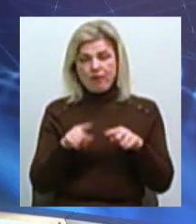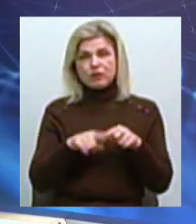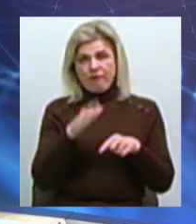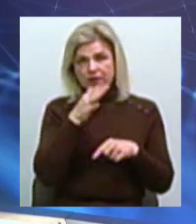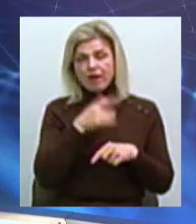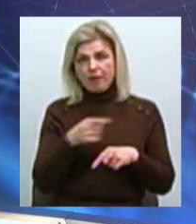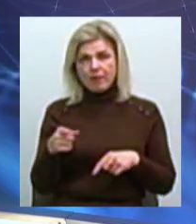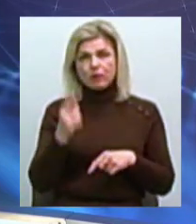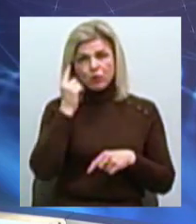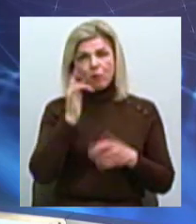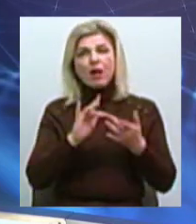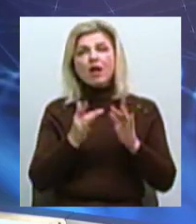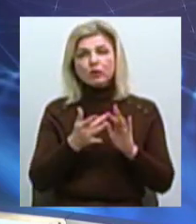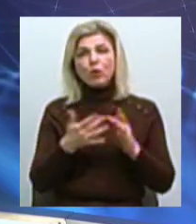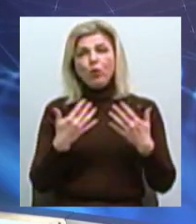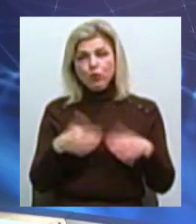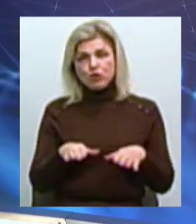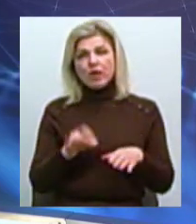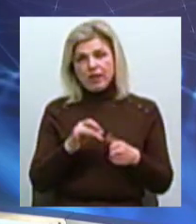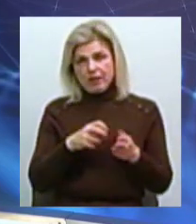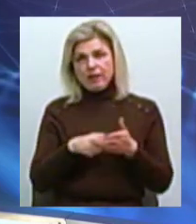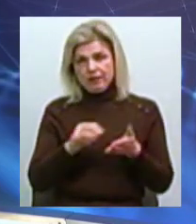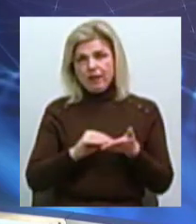з електронною поштою, можливо, і вже вислана